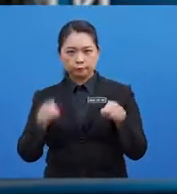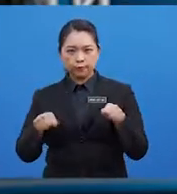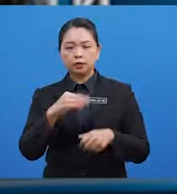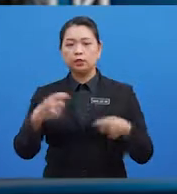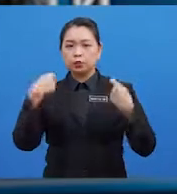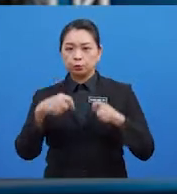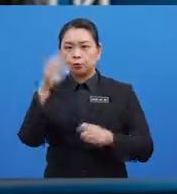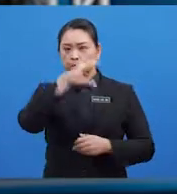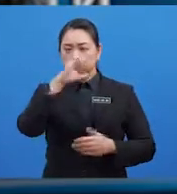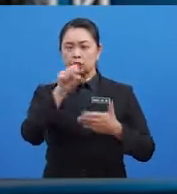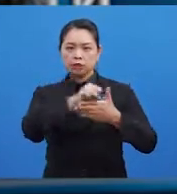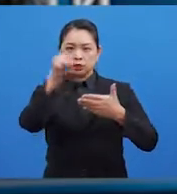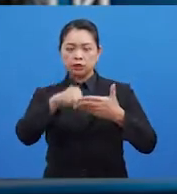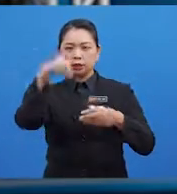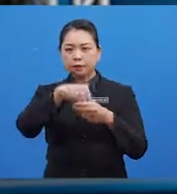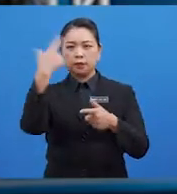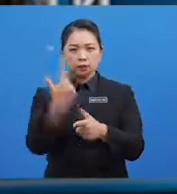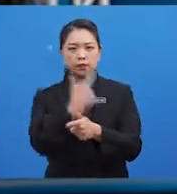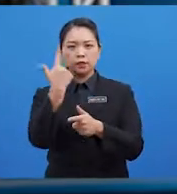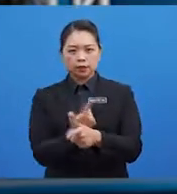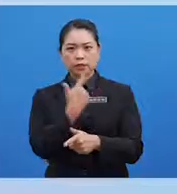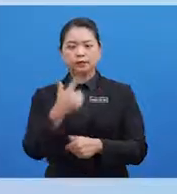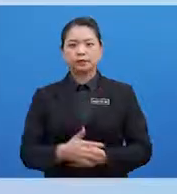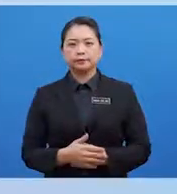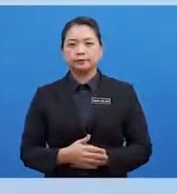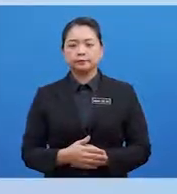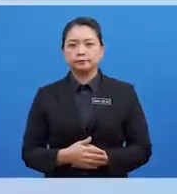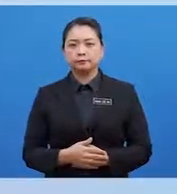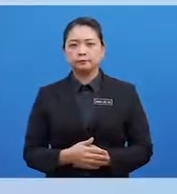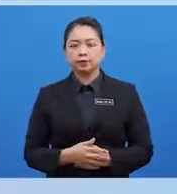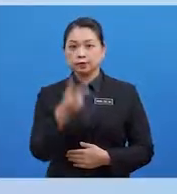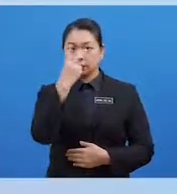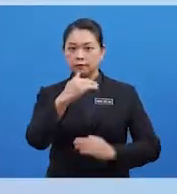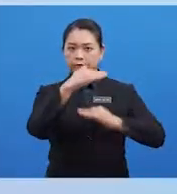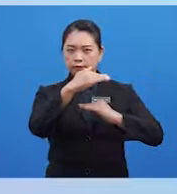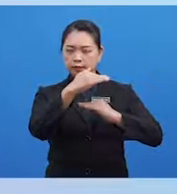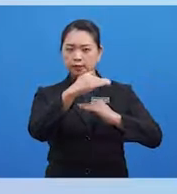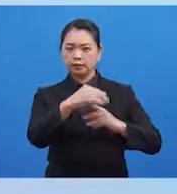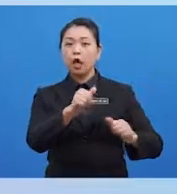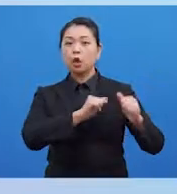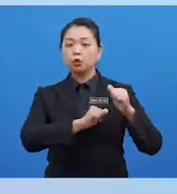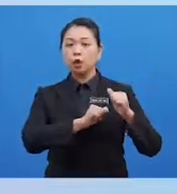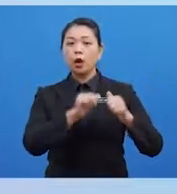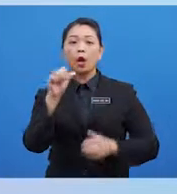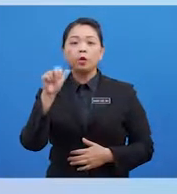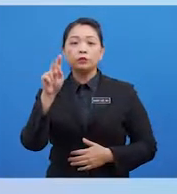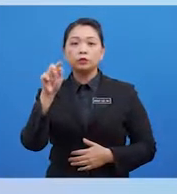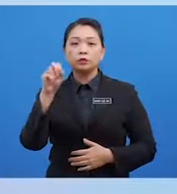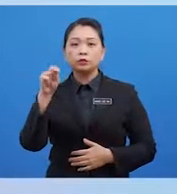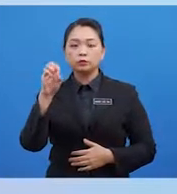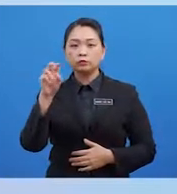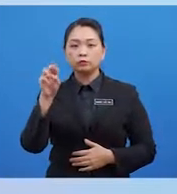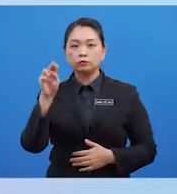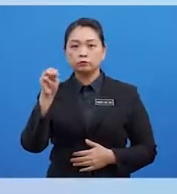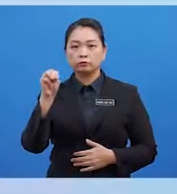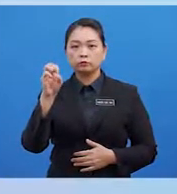dan mencari penyelesaian dalam latihan Seterusnya, kita pergi pula pada fasa autonomous Fasa